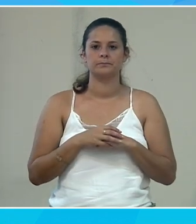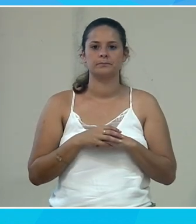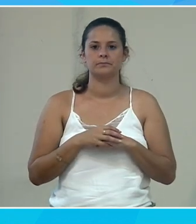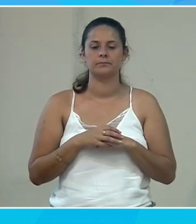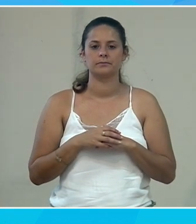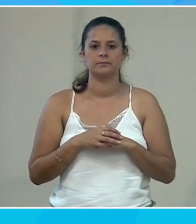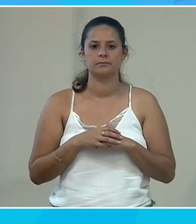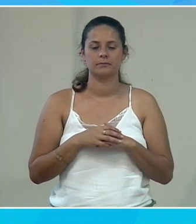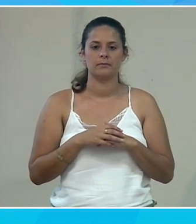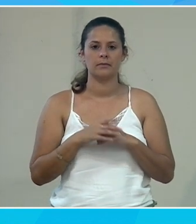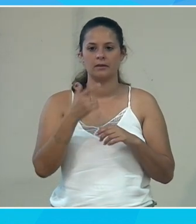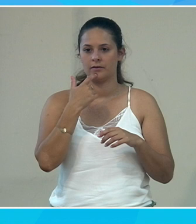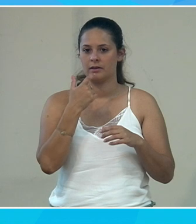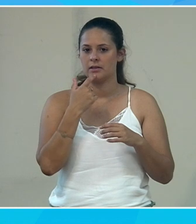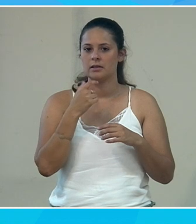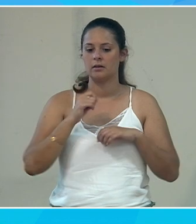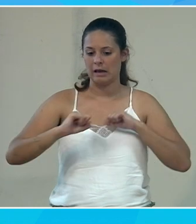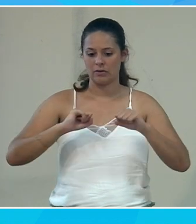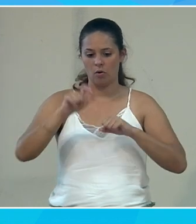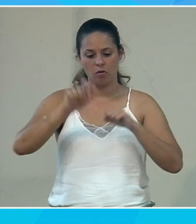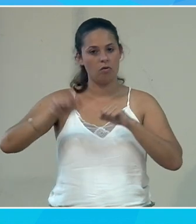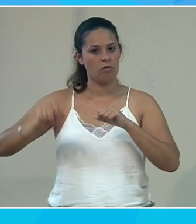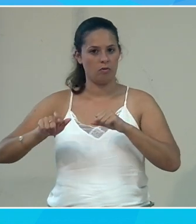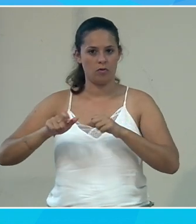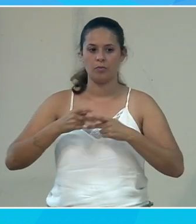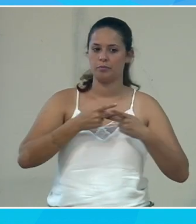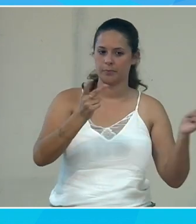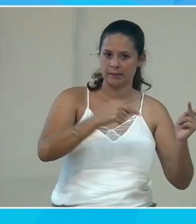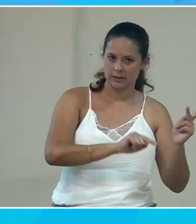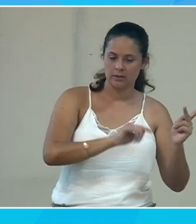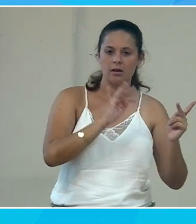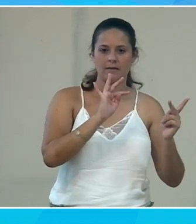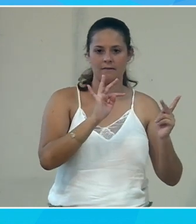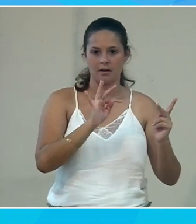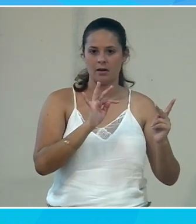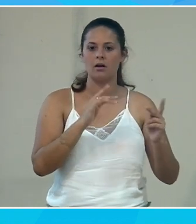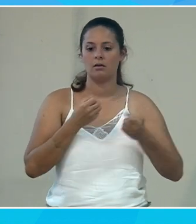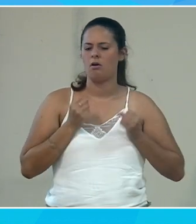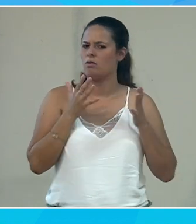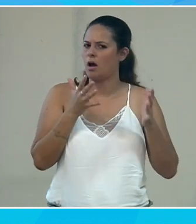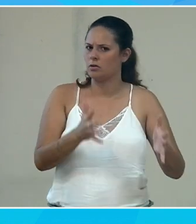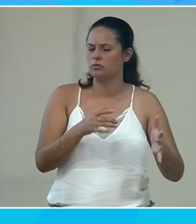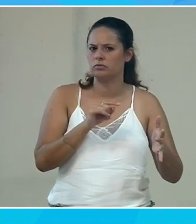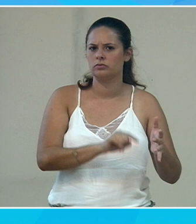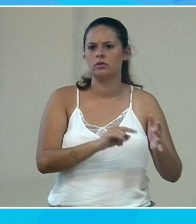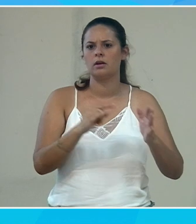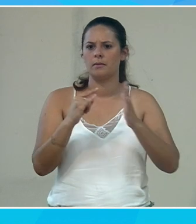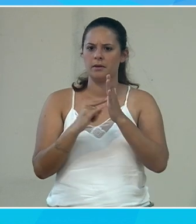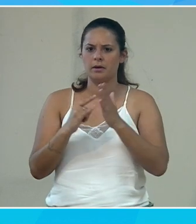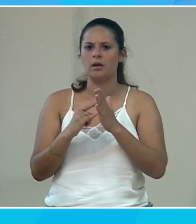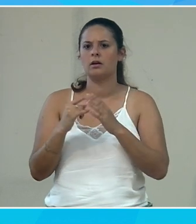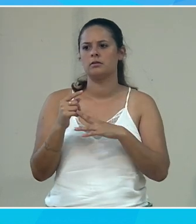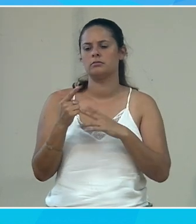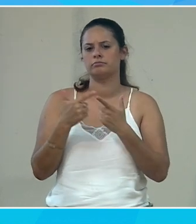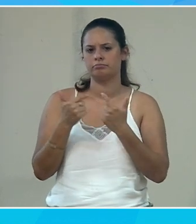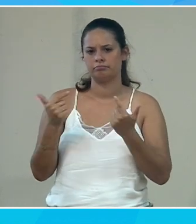Donc, les acteurs engagés, il y en a beaucoup. Il y a à la fois les acteurs publics qui s'engagent, donc les MDPH, le CTAF,